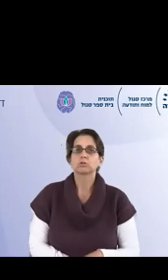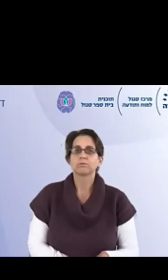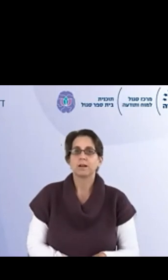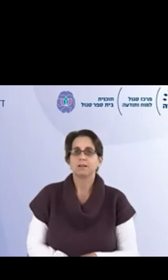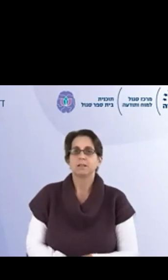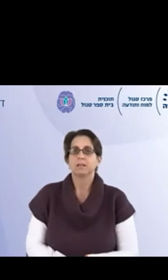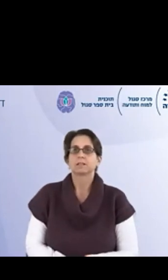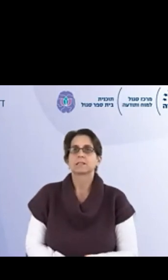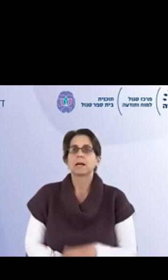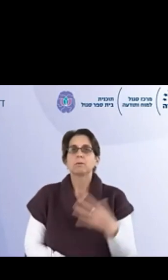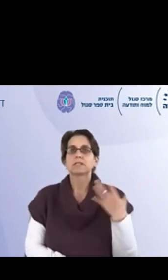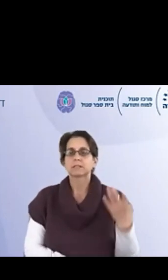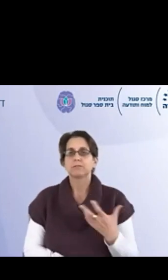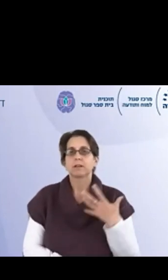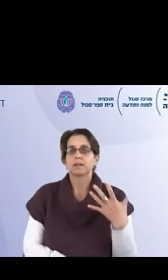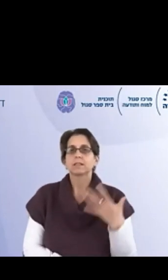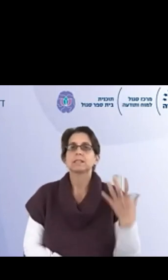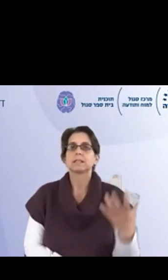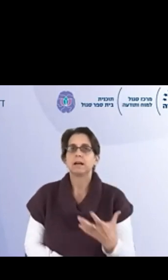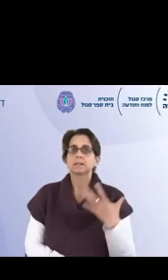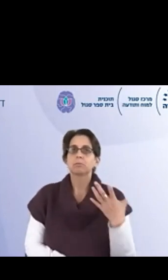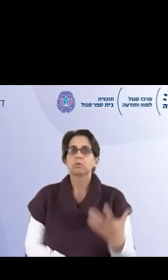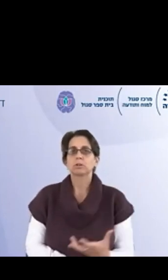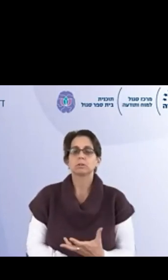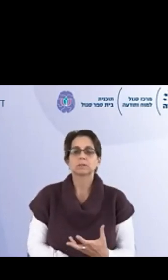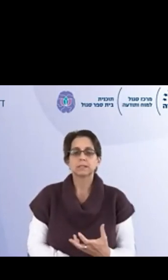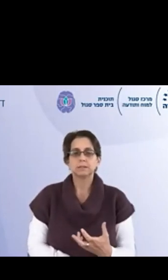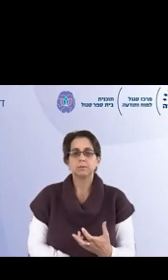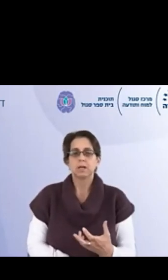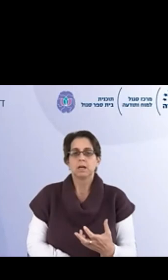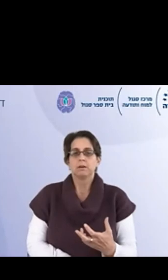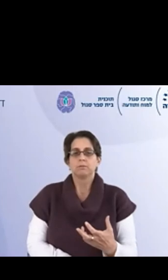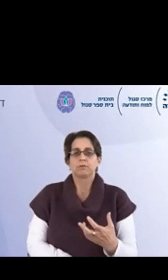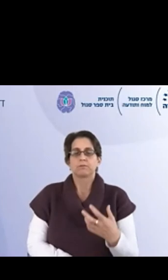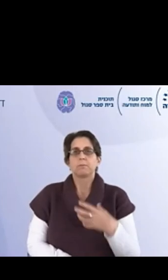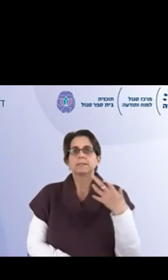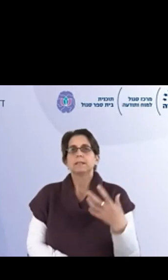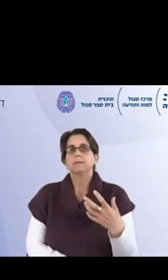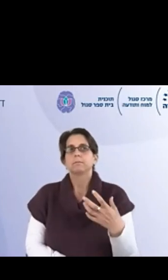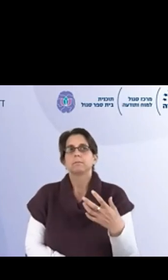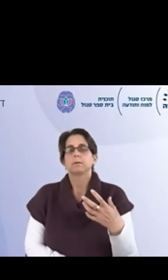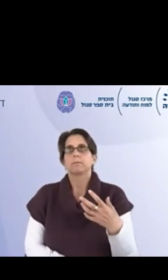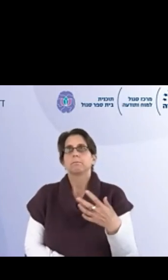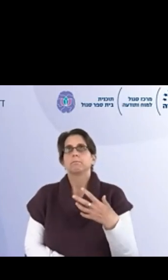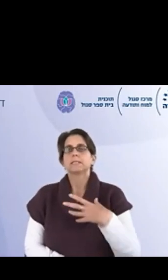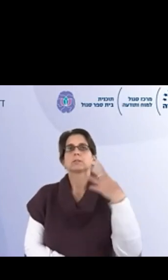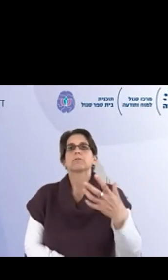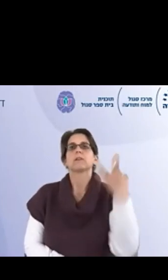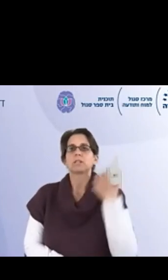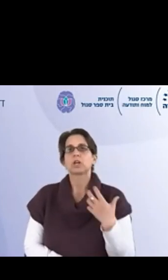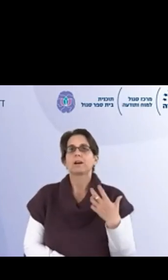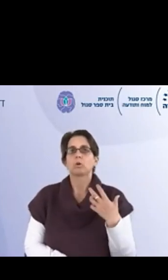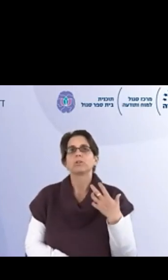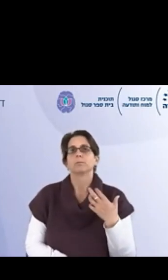התרבות הקשובה אצלכם בבית הספר, איך זה נראה, איזה פעולות אתם עושים, ומה זה, מה